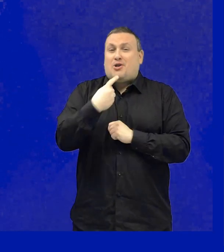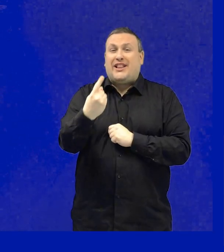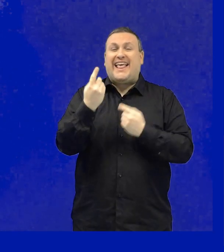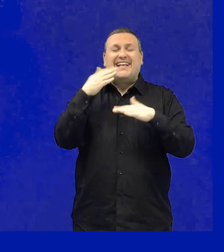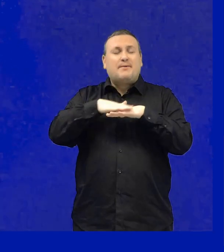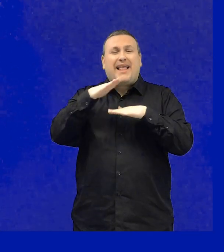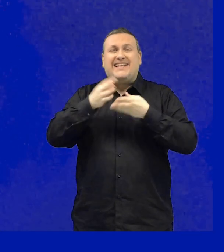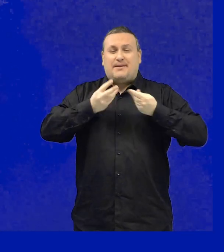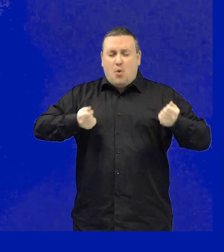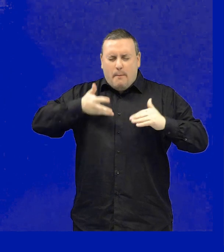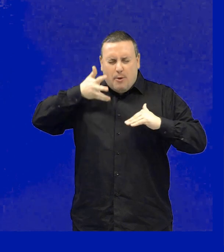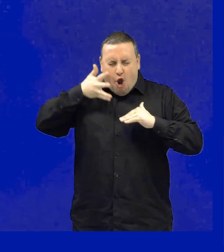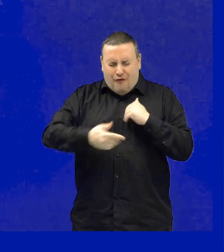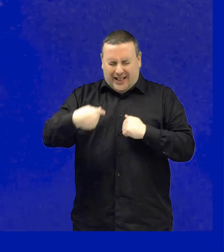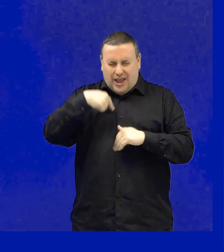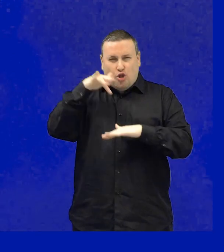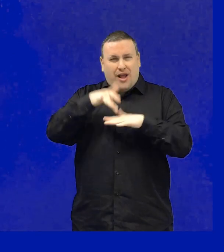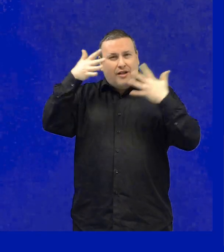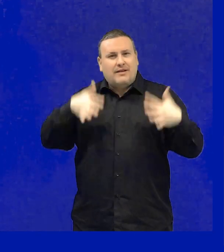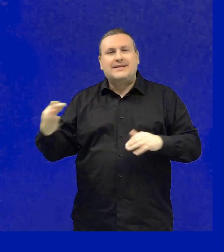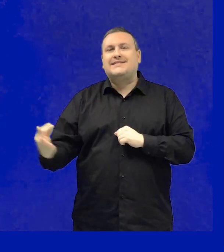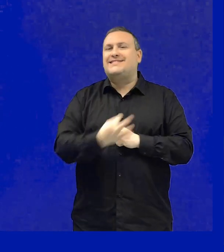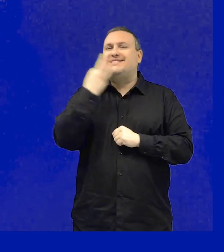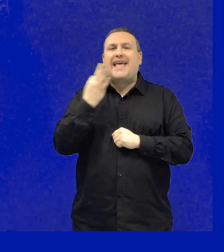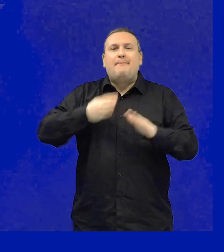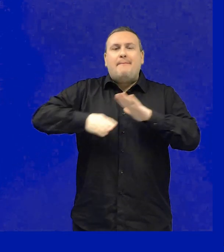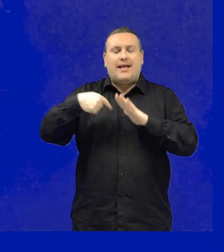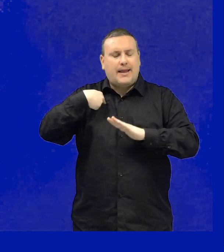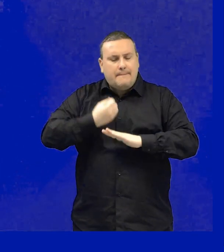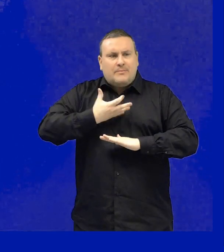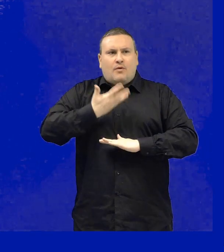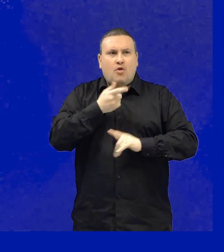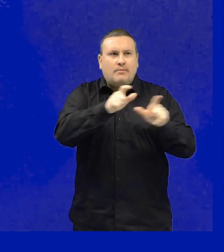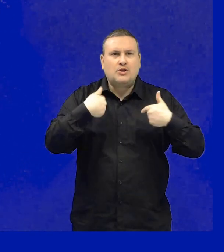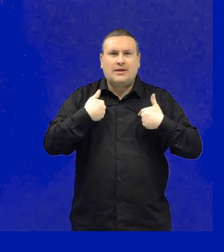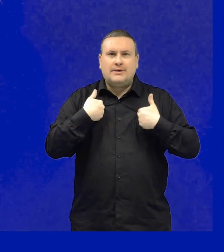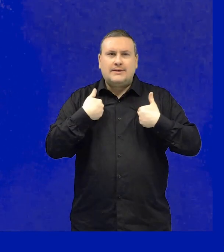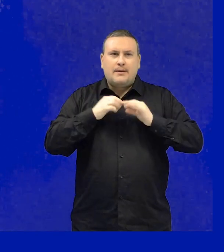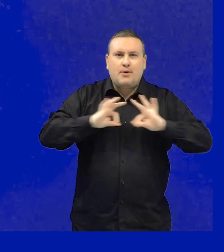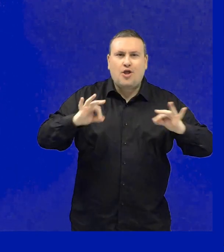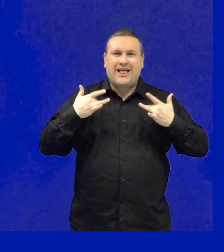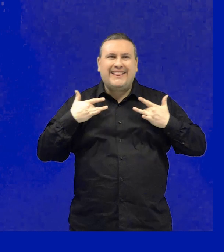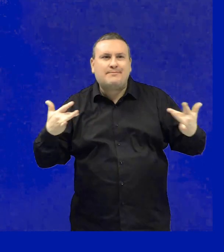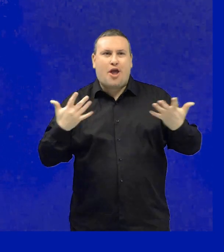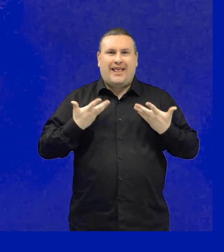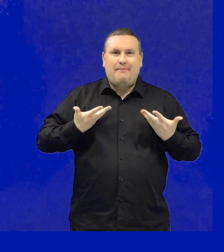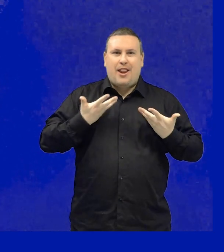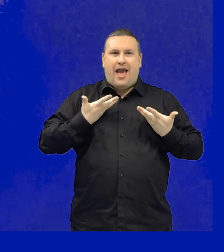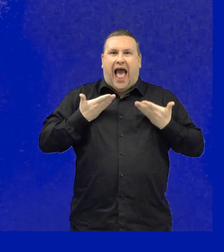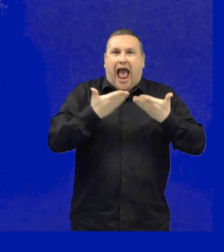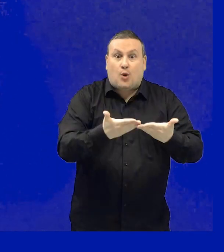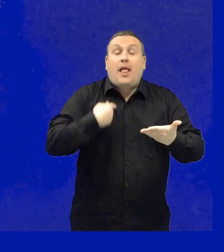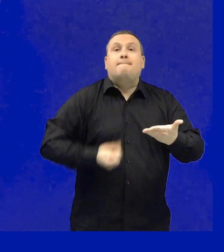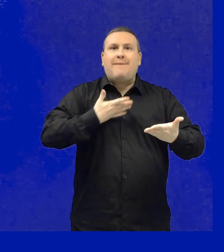dire che le esperienze spirituali più profonde che ho vissute sono sempre nate dal mio tentativo di mettermi a servizio delle